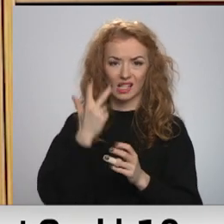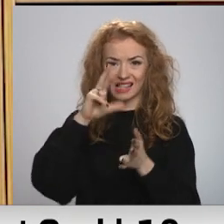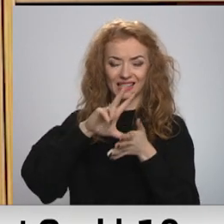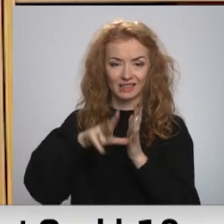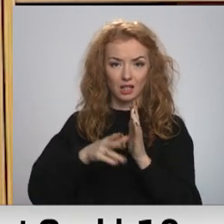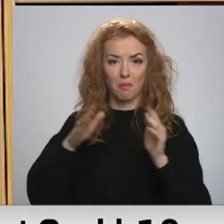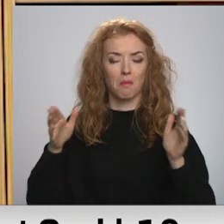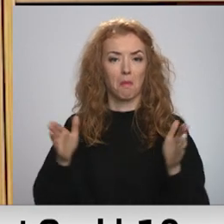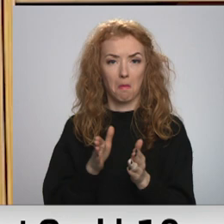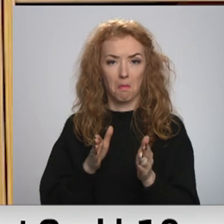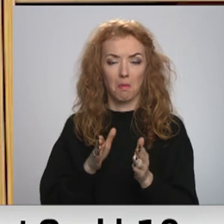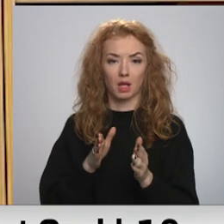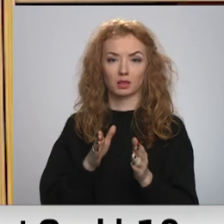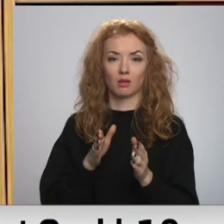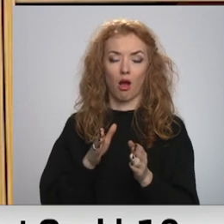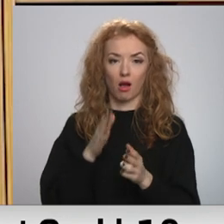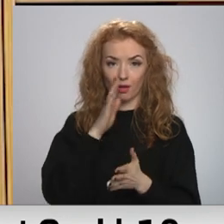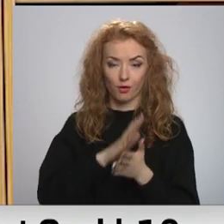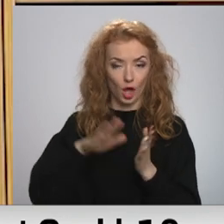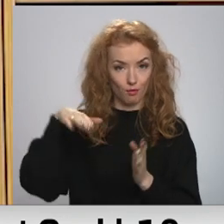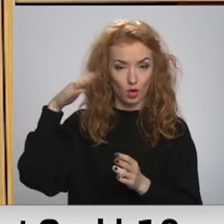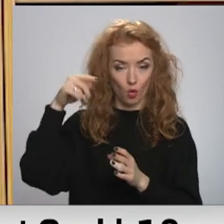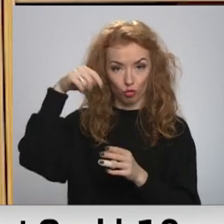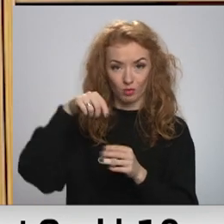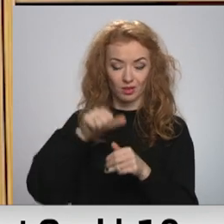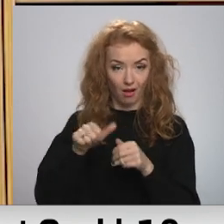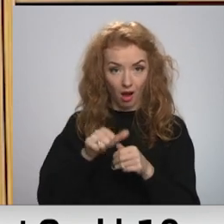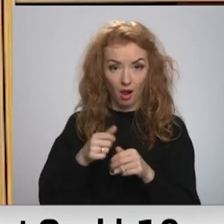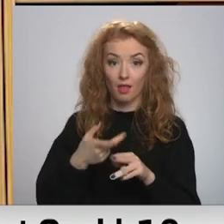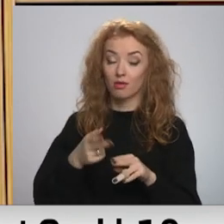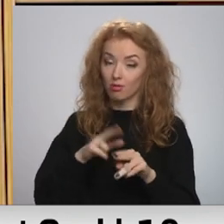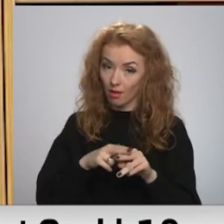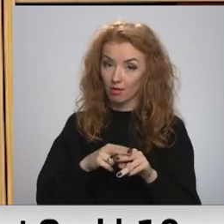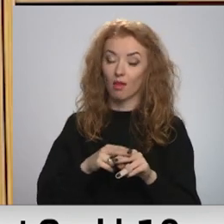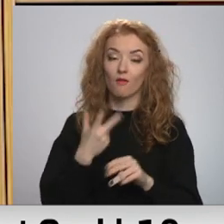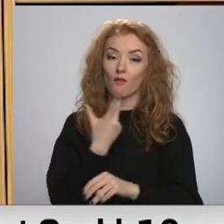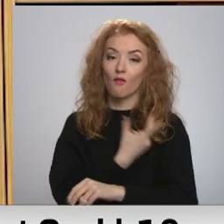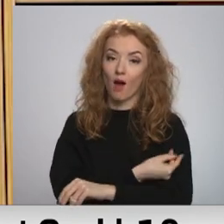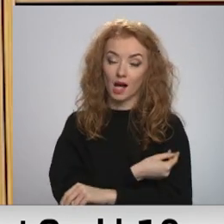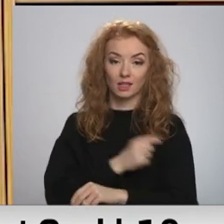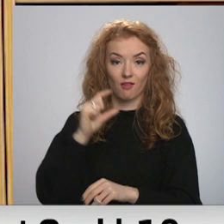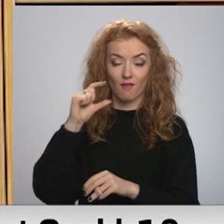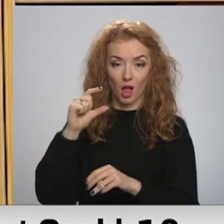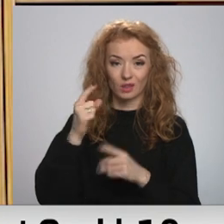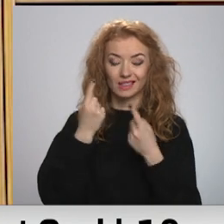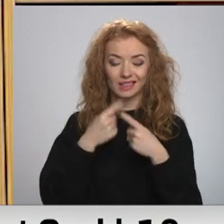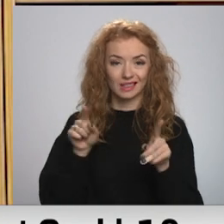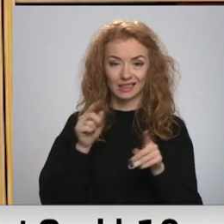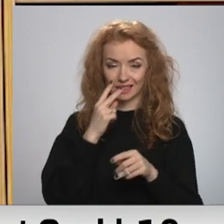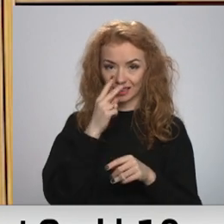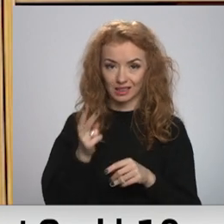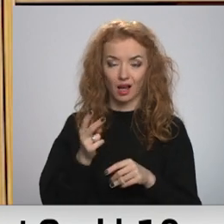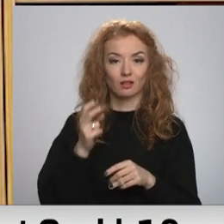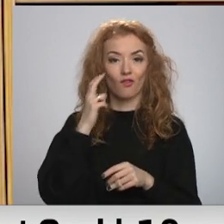reizi mazāk nekā pieaugšo vakcīnā. Tātad vakcīna flakonam ir cits izskats,